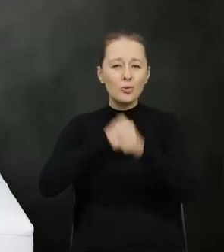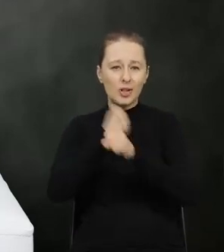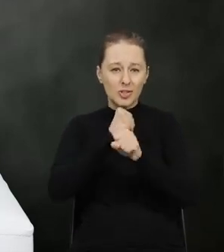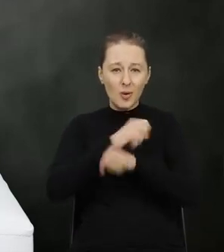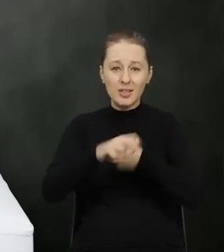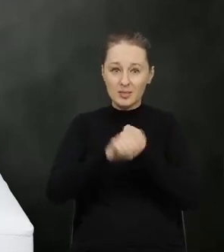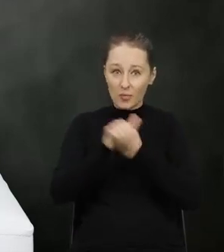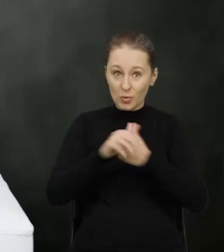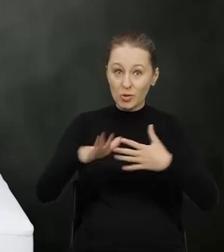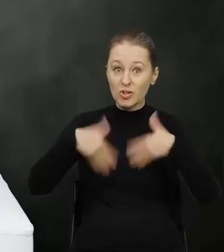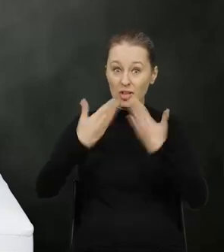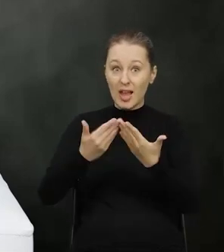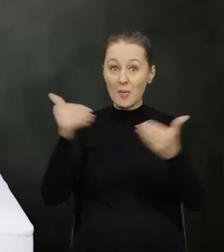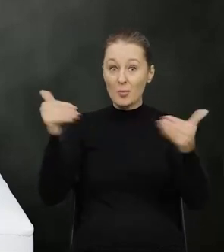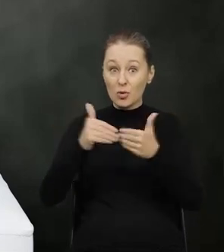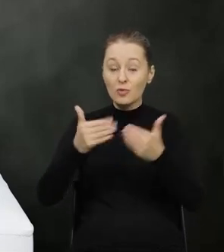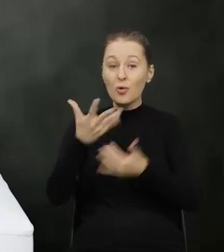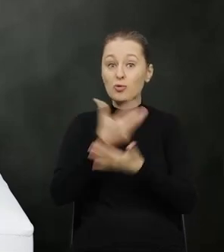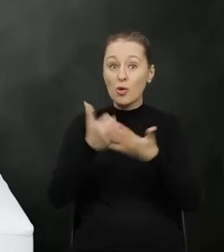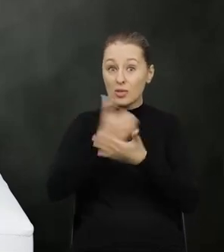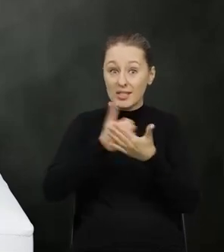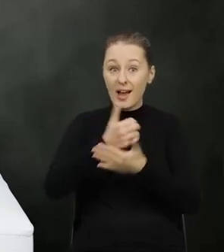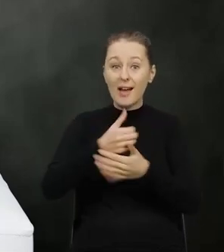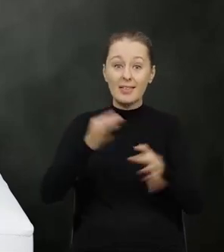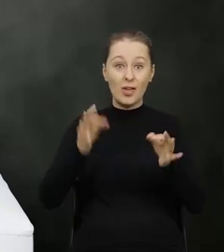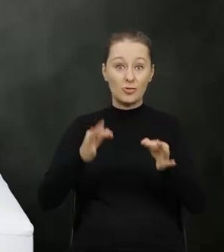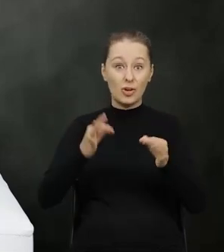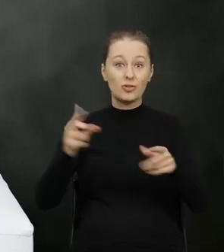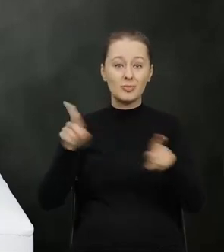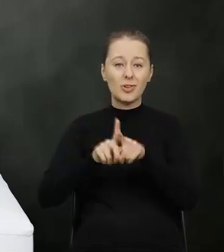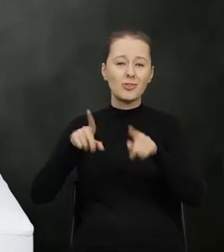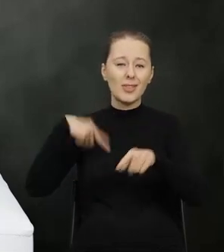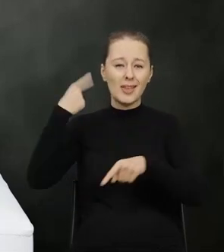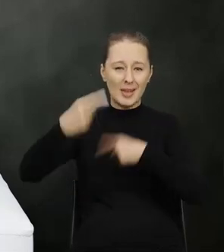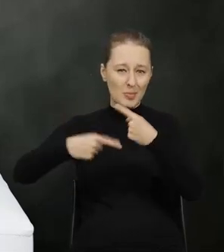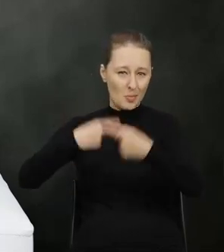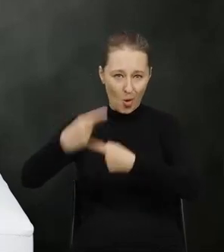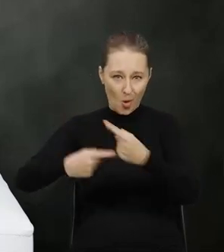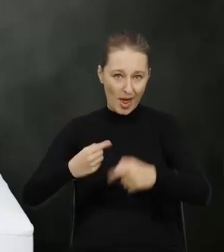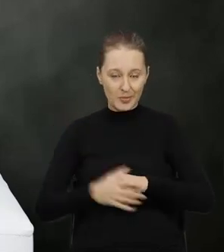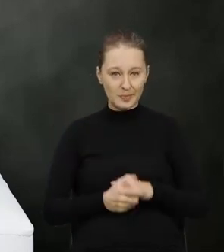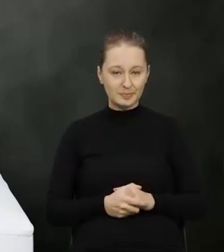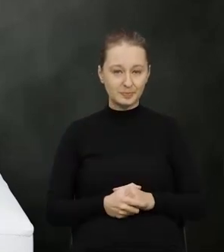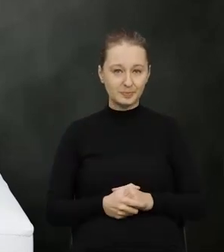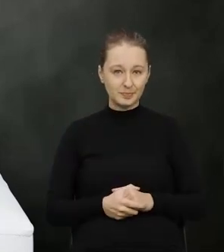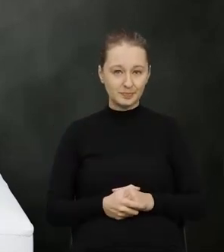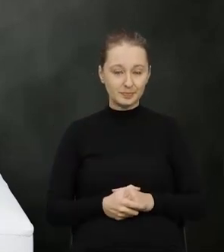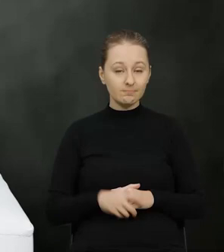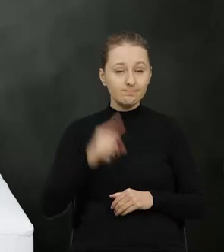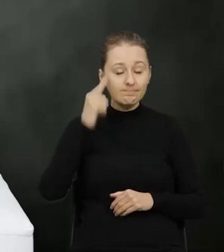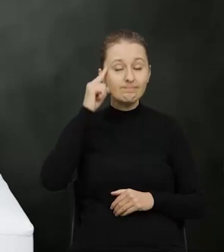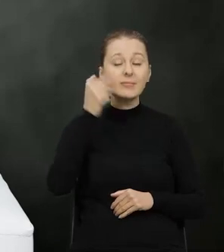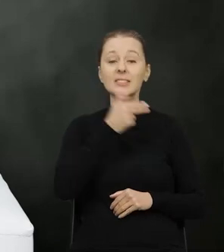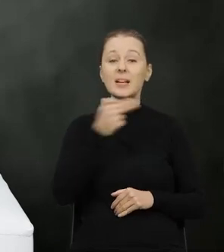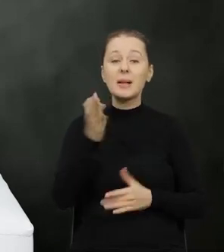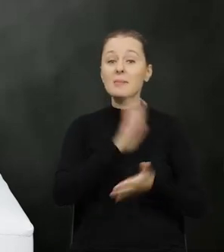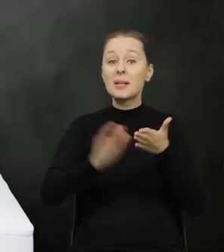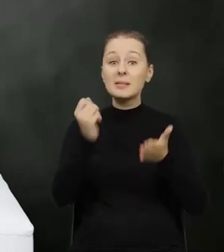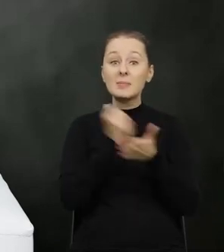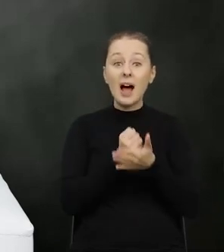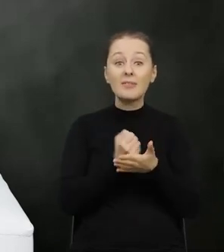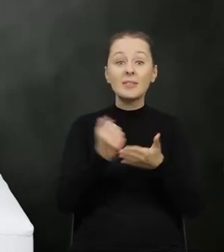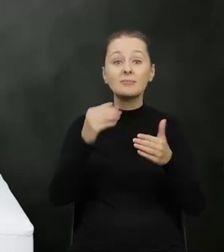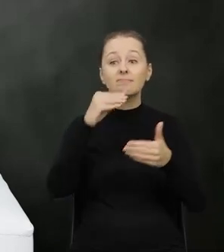korzystanie z niego zarówno przyszłym jak i obecnym pokoleniom wspominając o nielegalnym składowaniu odpadów